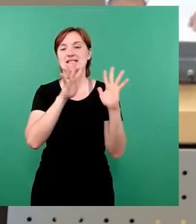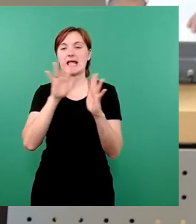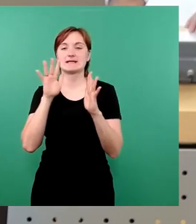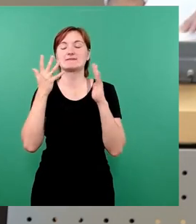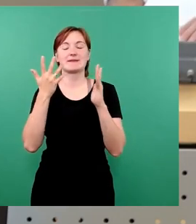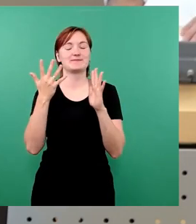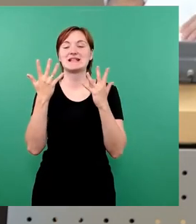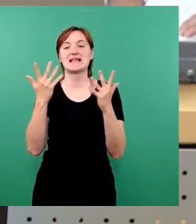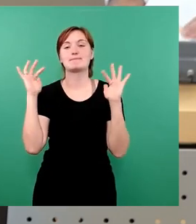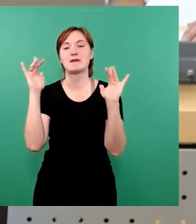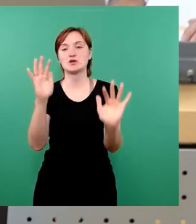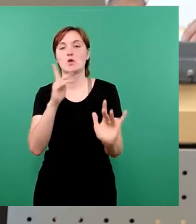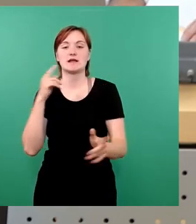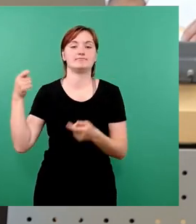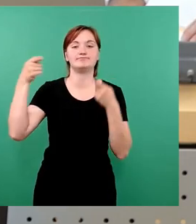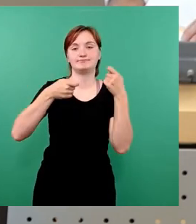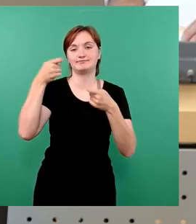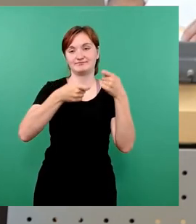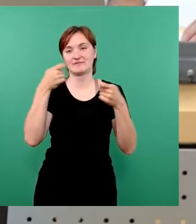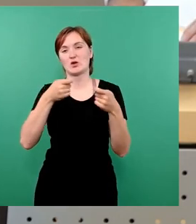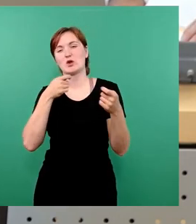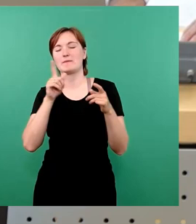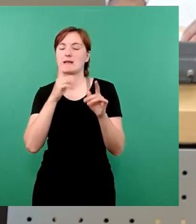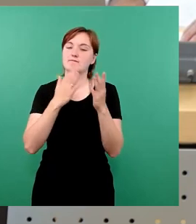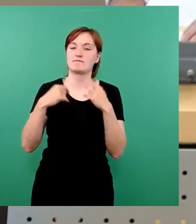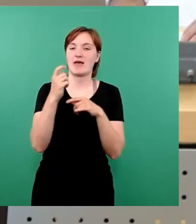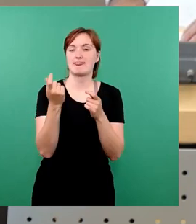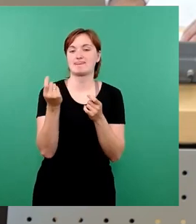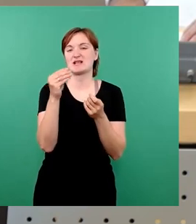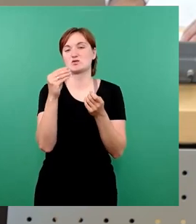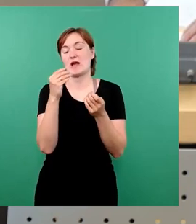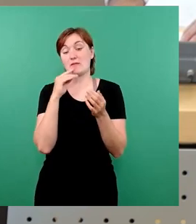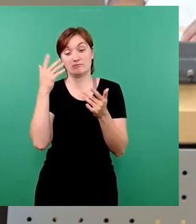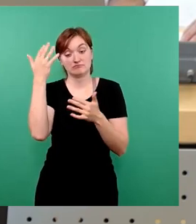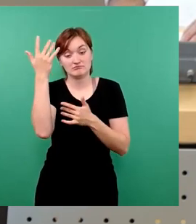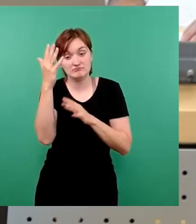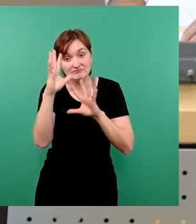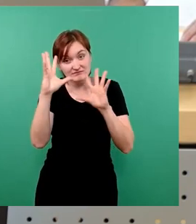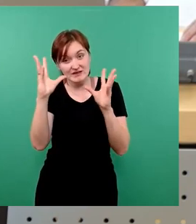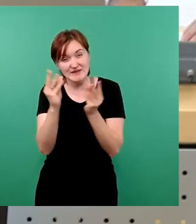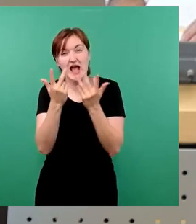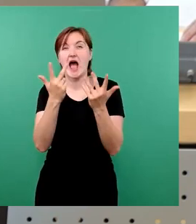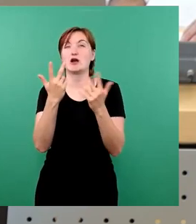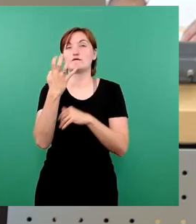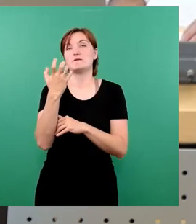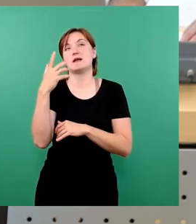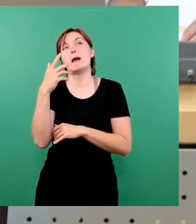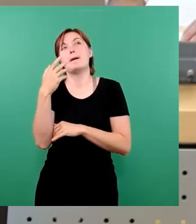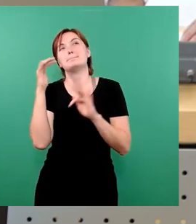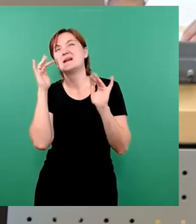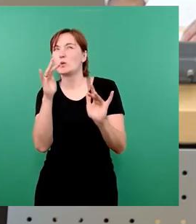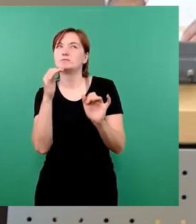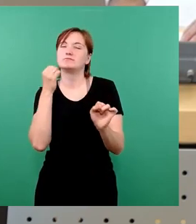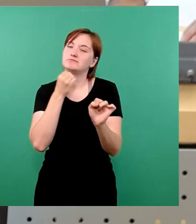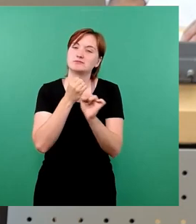es noch ein bisschen was bei der KSV. Am Ende der Tage minimiert das etwas die knapp 58 Millionen, aber es bleiben Minimum